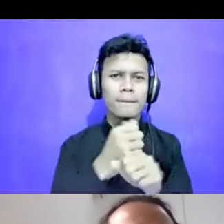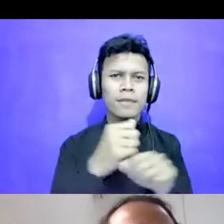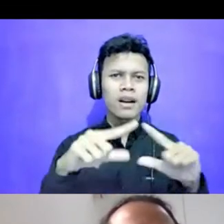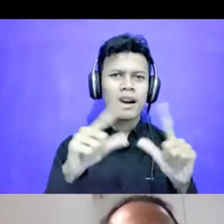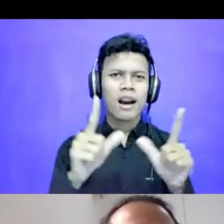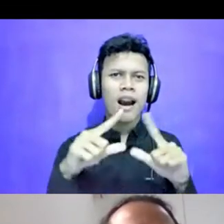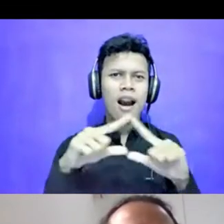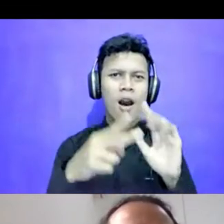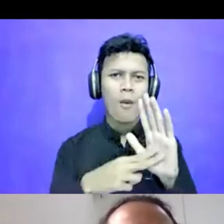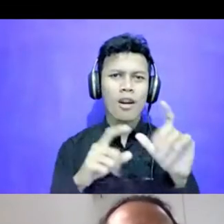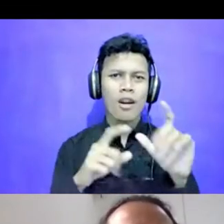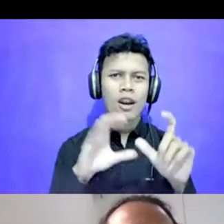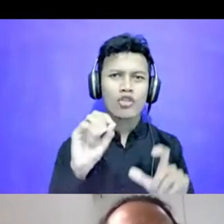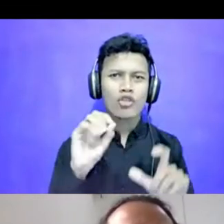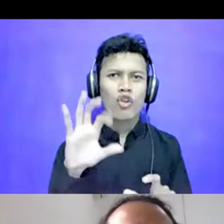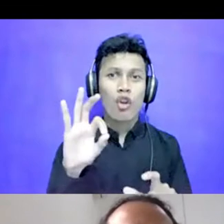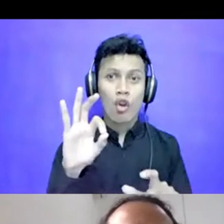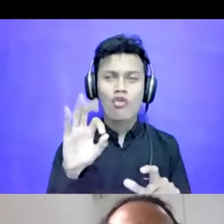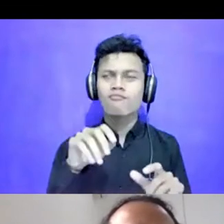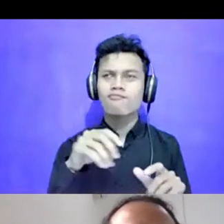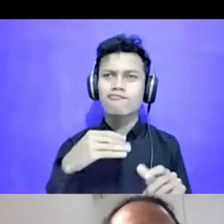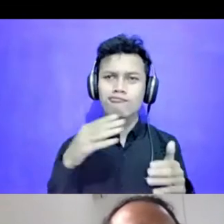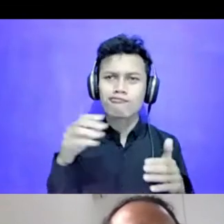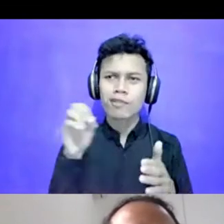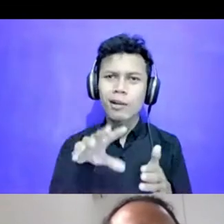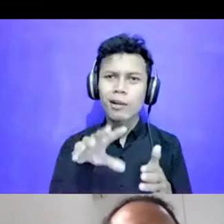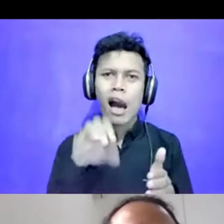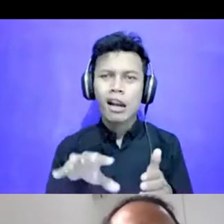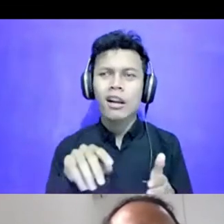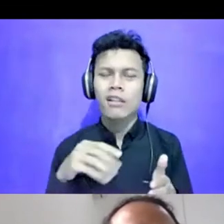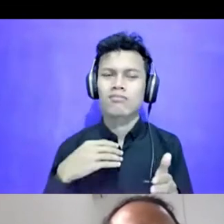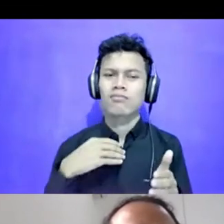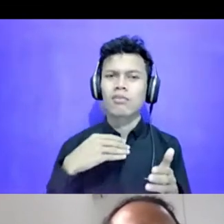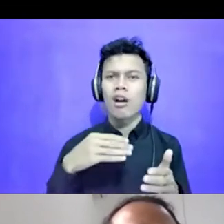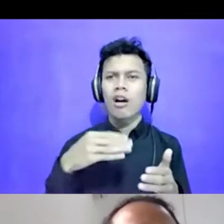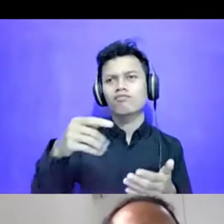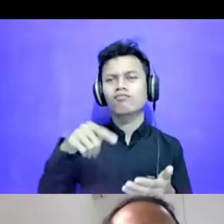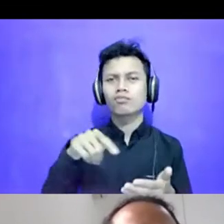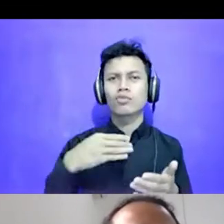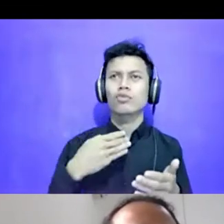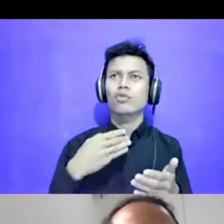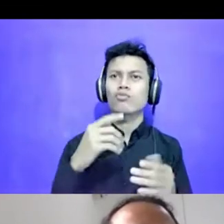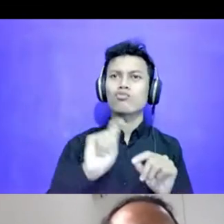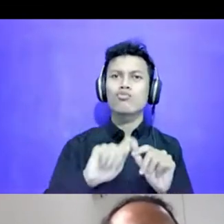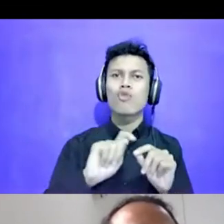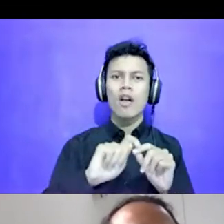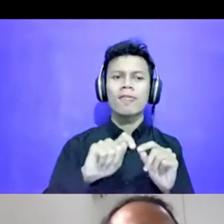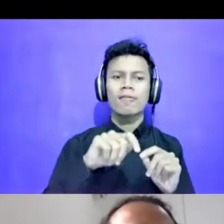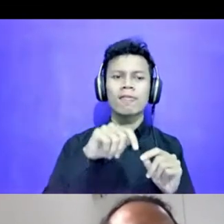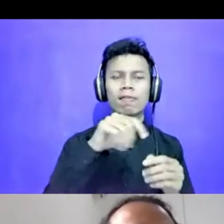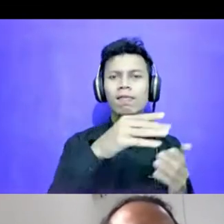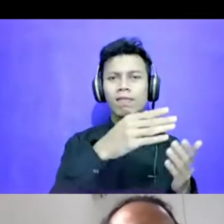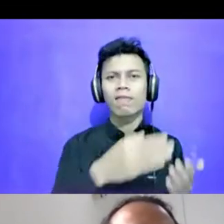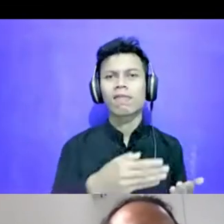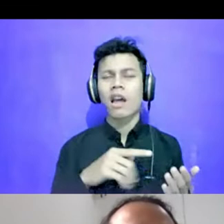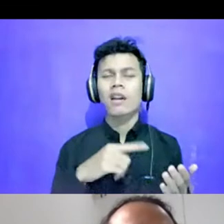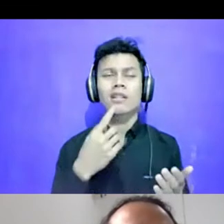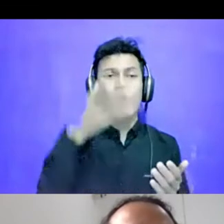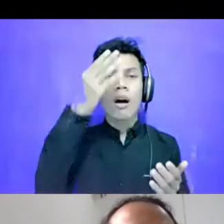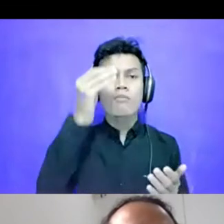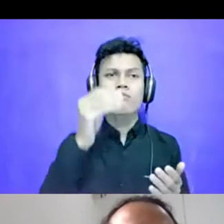Liputan ini Bisa dibikin Karena Kita Tahu Bahwa Solo itu